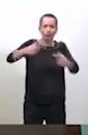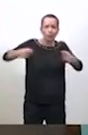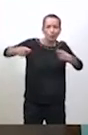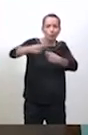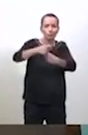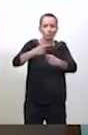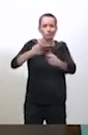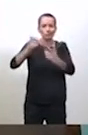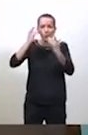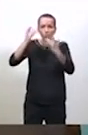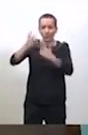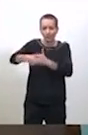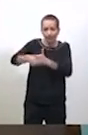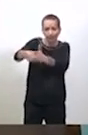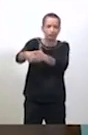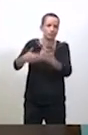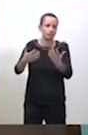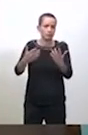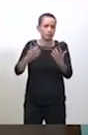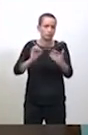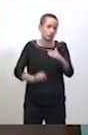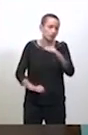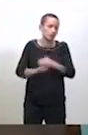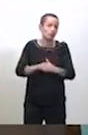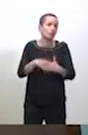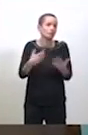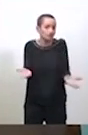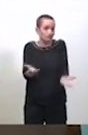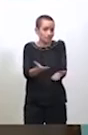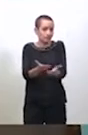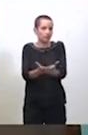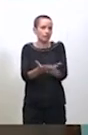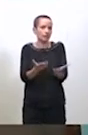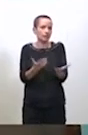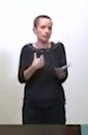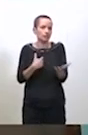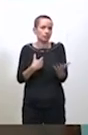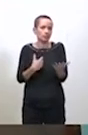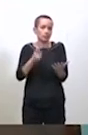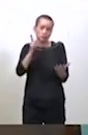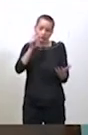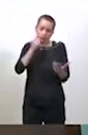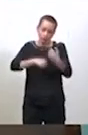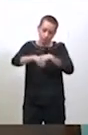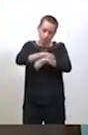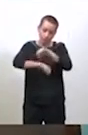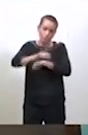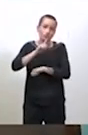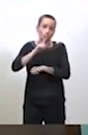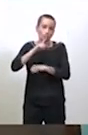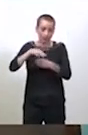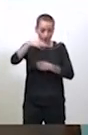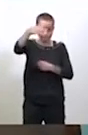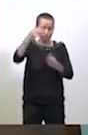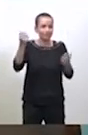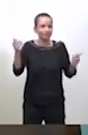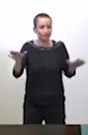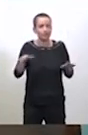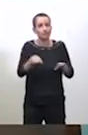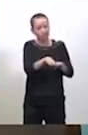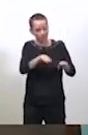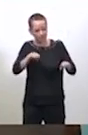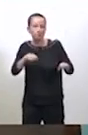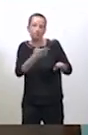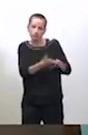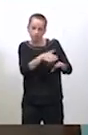ville. Et c'est vraiment à ça, ce à quoi on s'est employé depuis notre élection. En parallèle de ça,